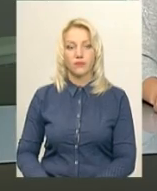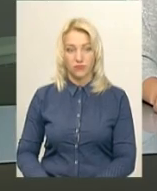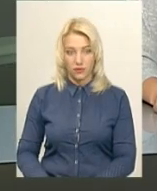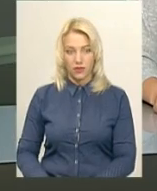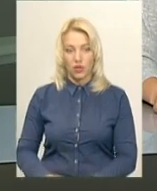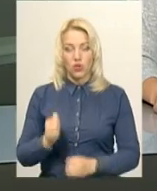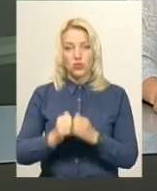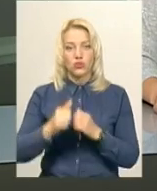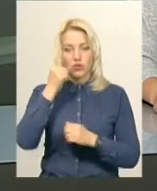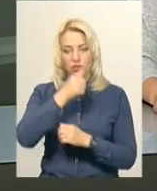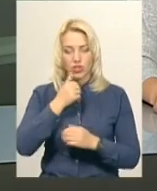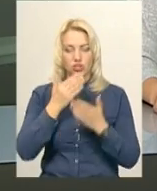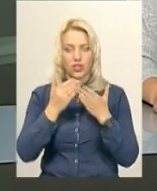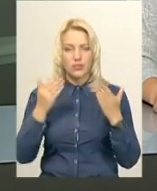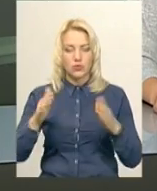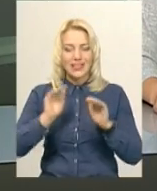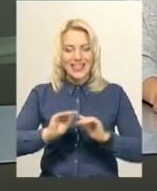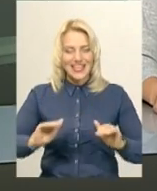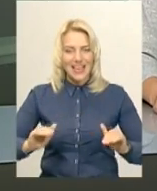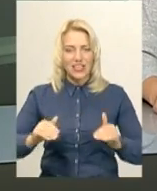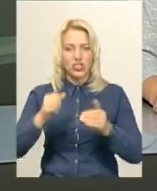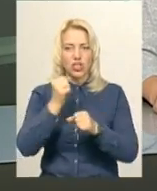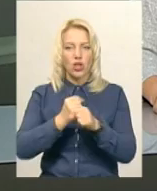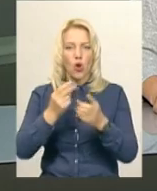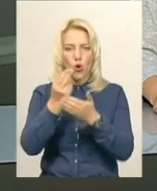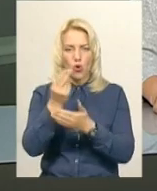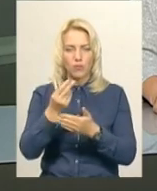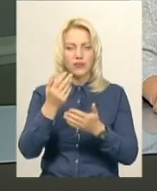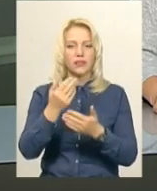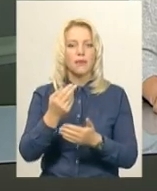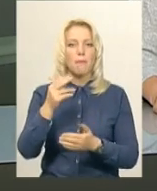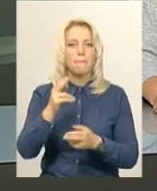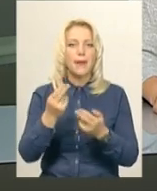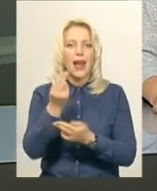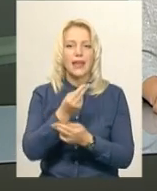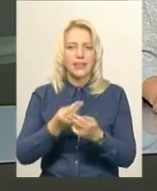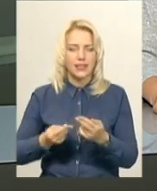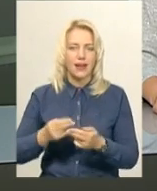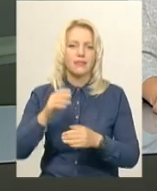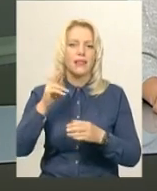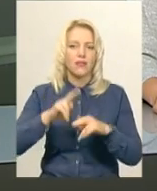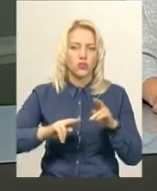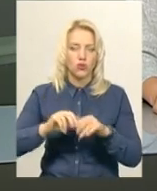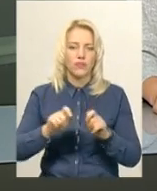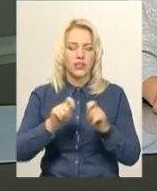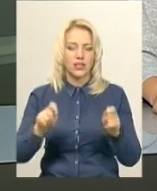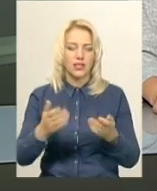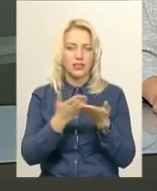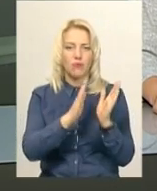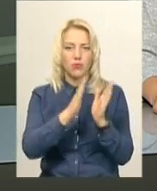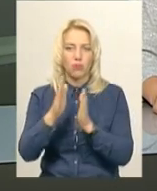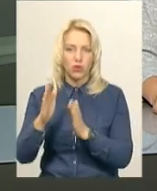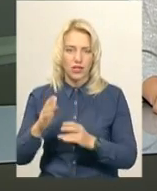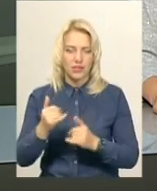Щорічна експозиція дитячих робіт «Палітра настрою» відкрилась сьогодні у Хмельницькій обласній бібліотеці для юнацтва. Тут